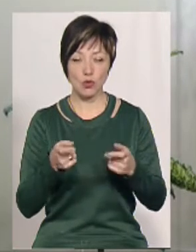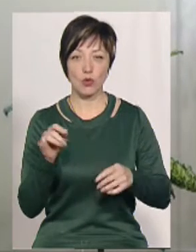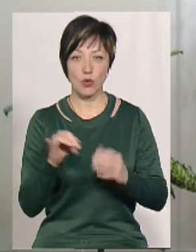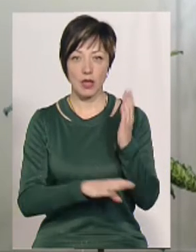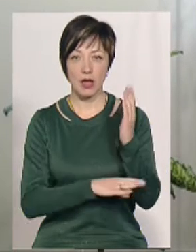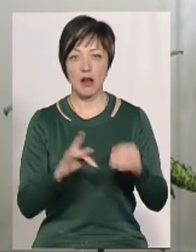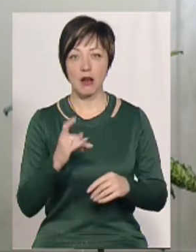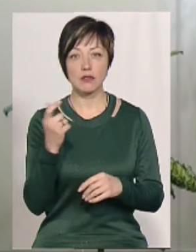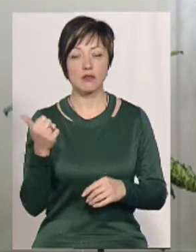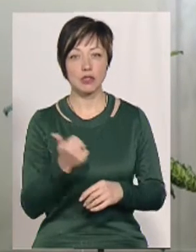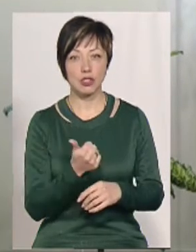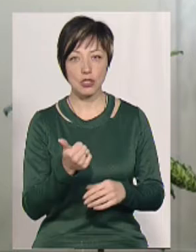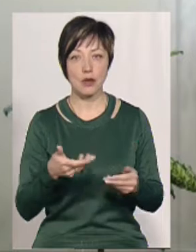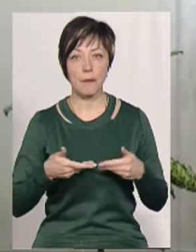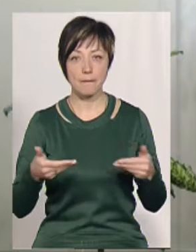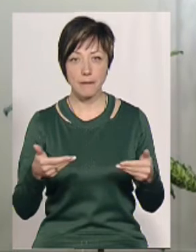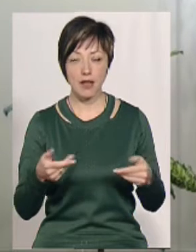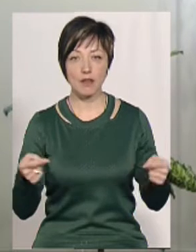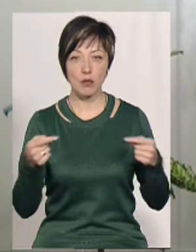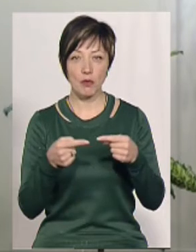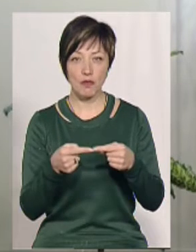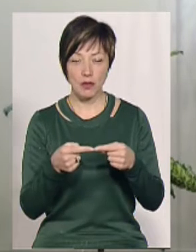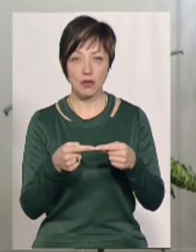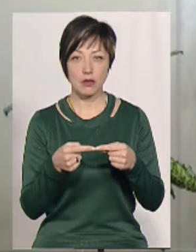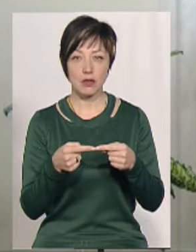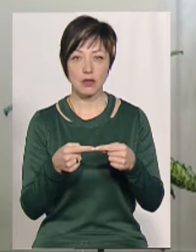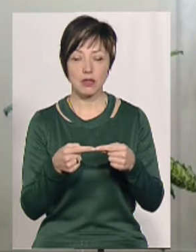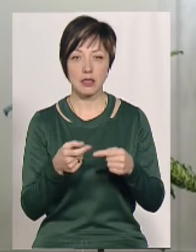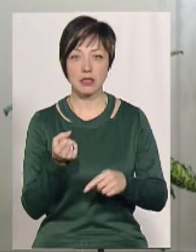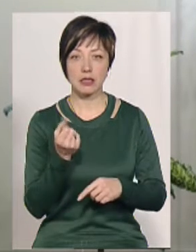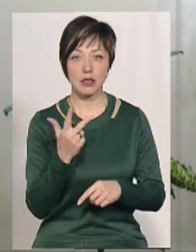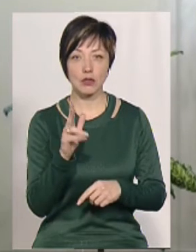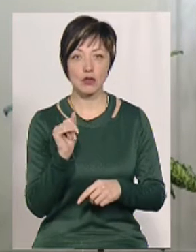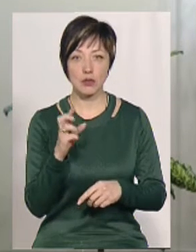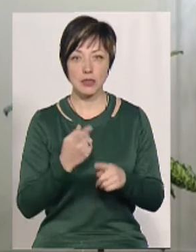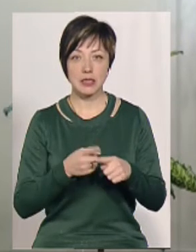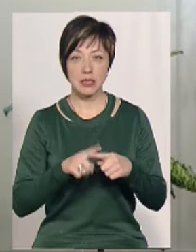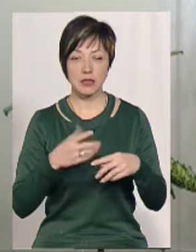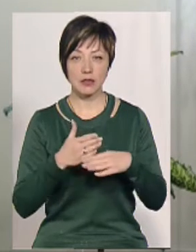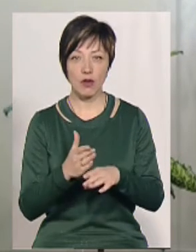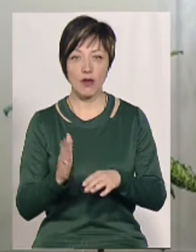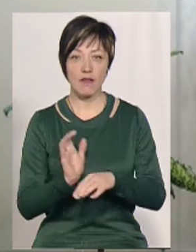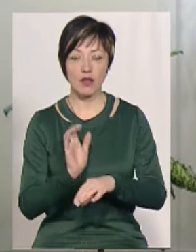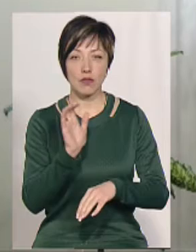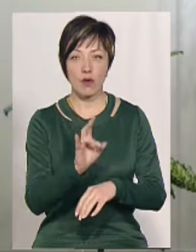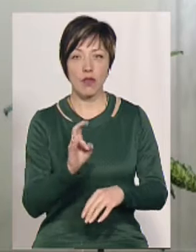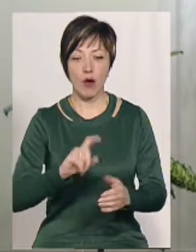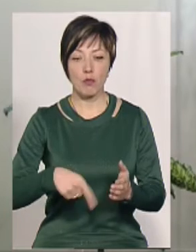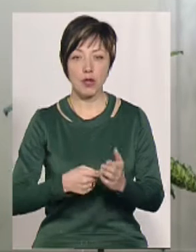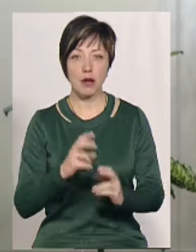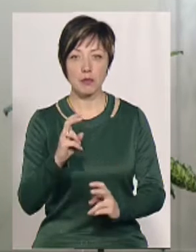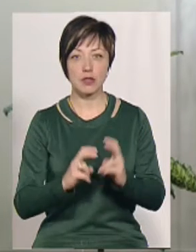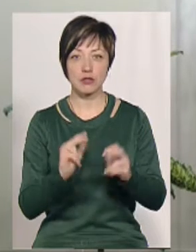Раз в тиждень ми, відповідно, набуваємо 13 кубів її тріски, відвозимо на комунальне